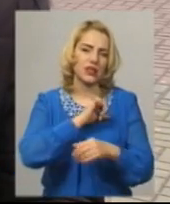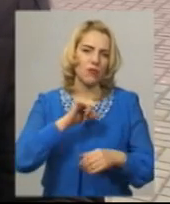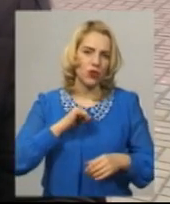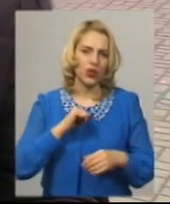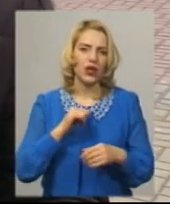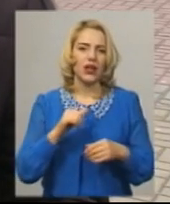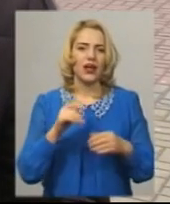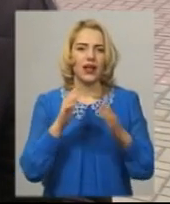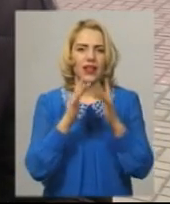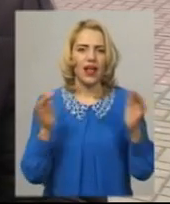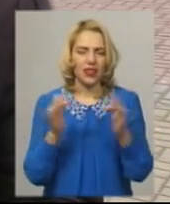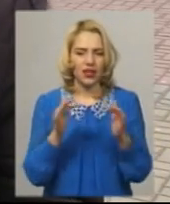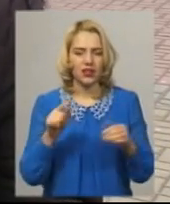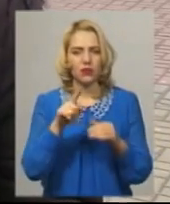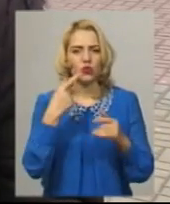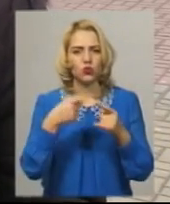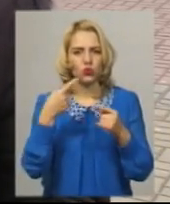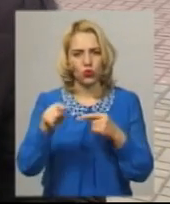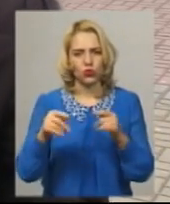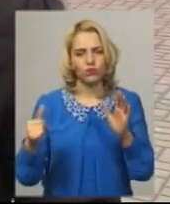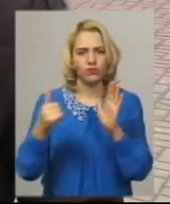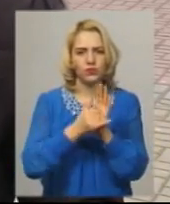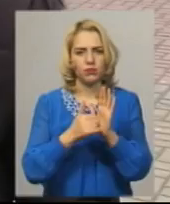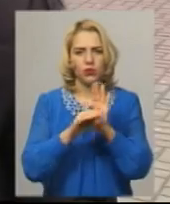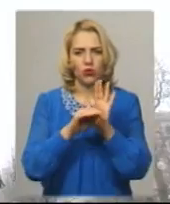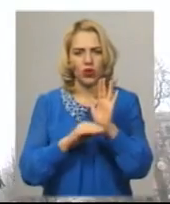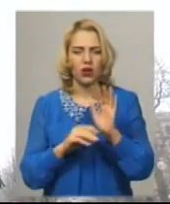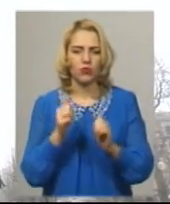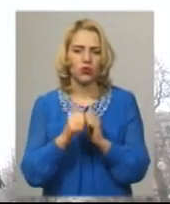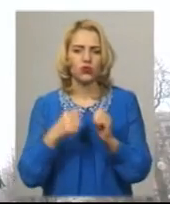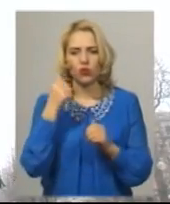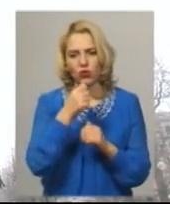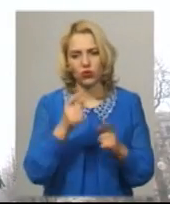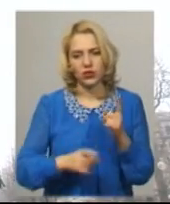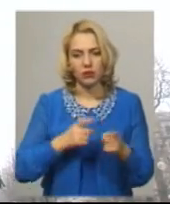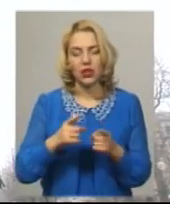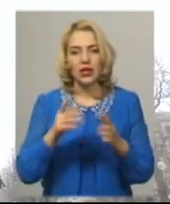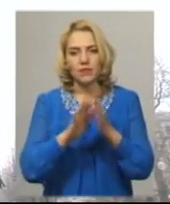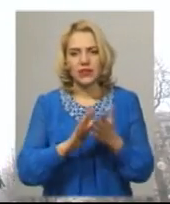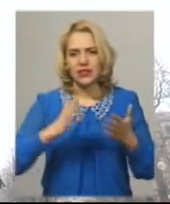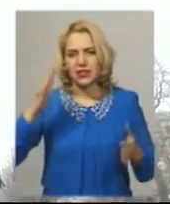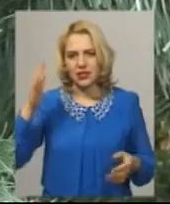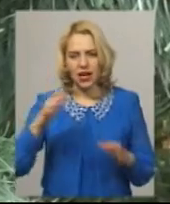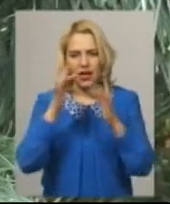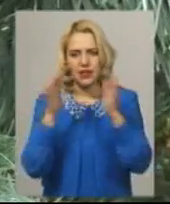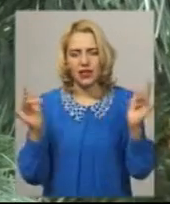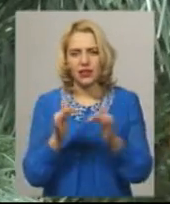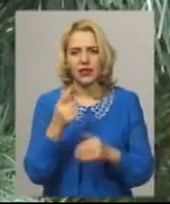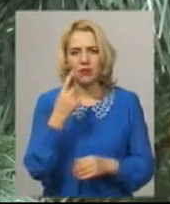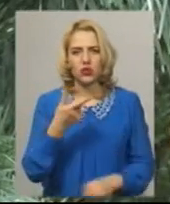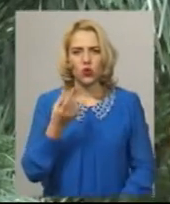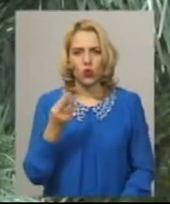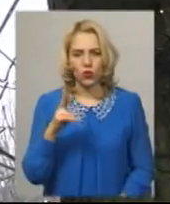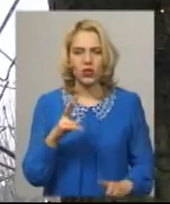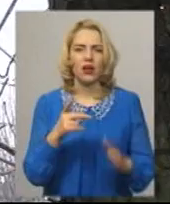працювати інша програма, тобто там є біля 70 програм, кожного року ми змінюємо. Засяє головна ялинка 1 грудня о